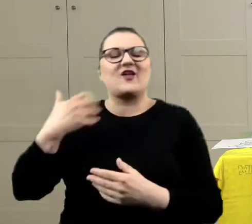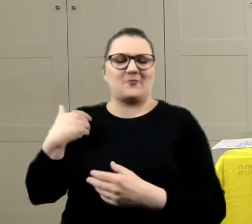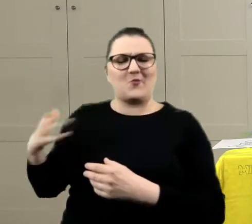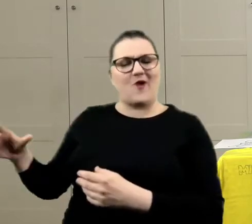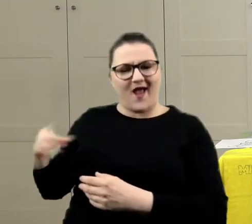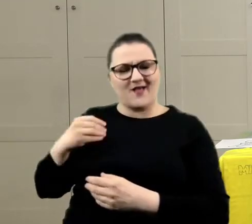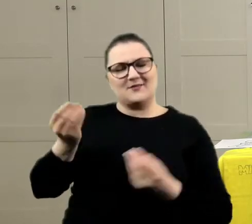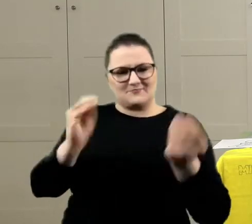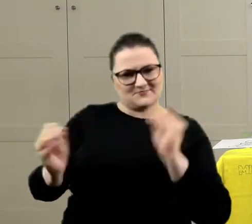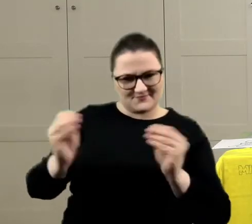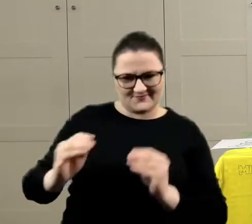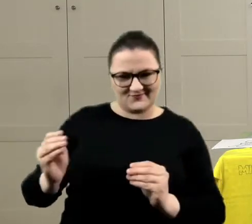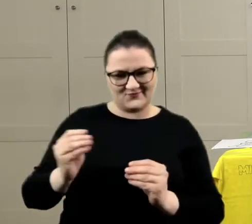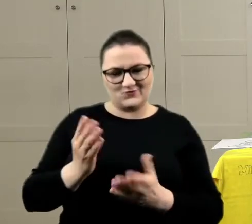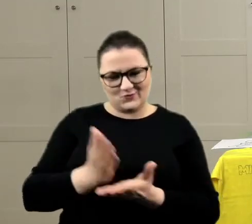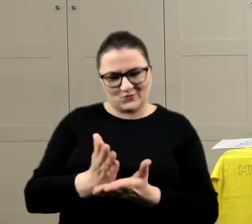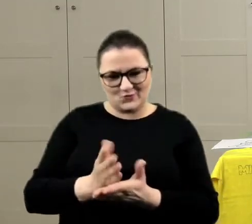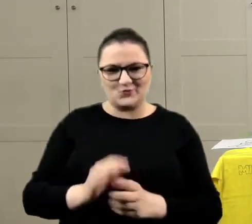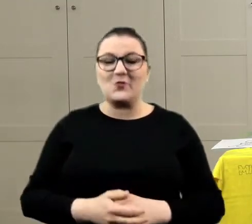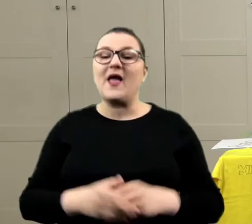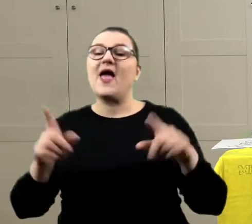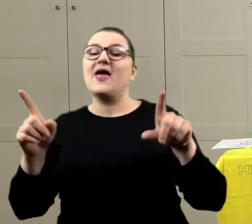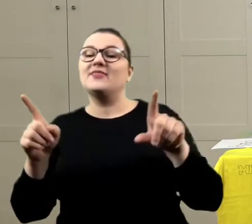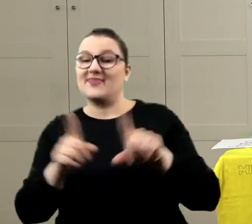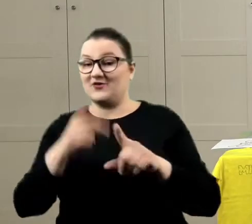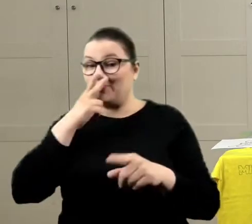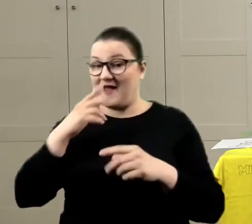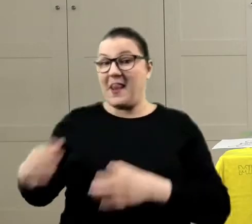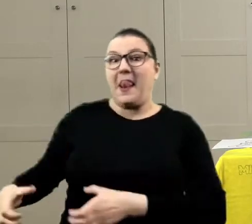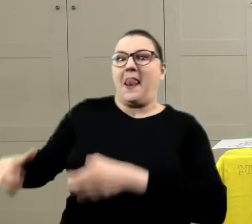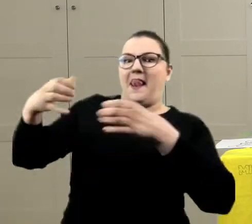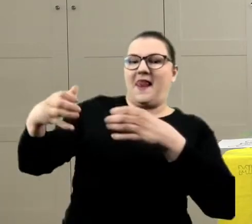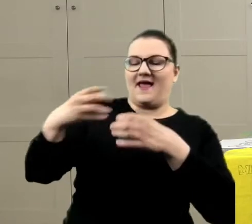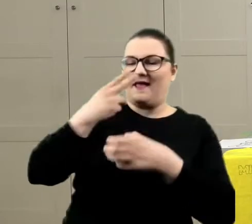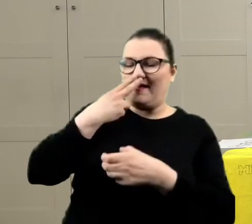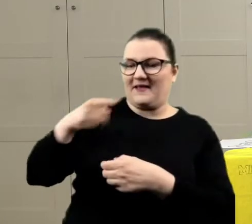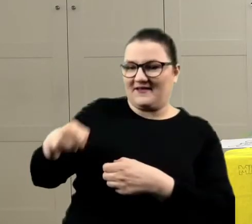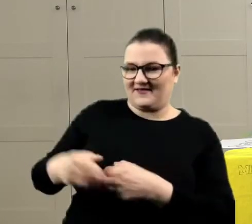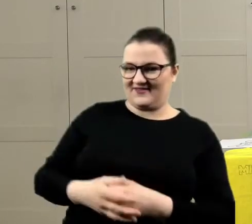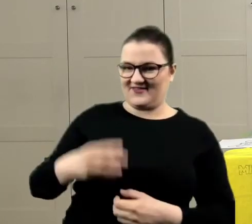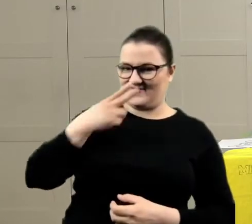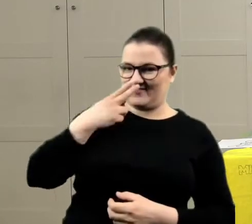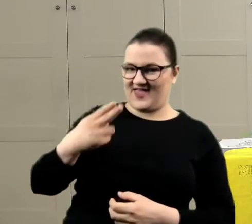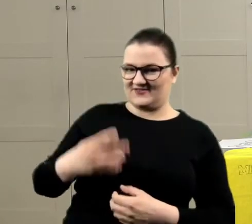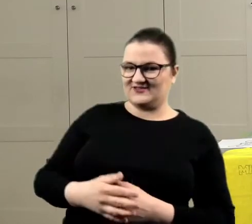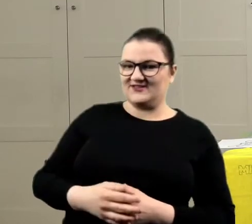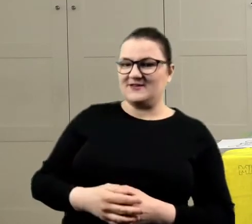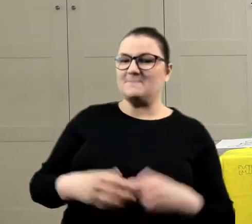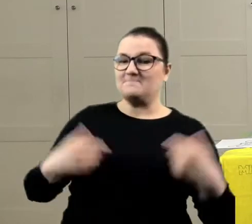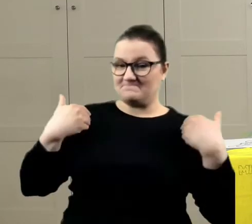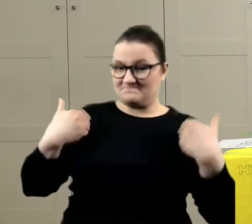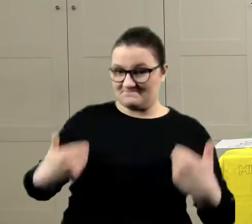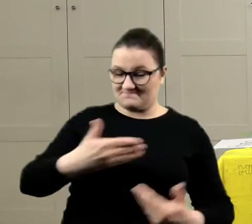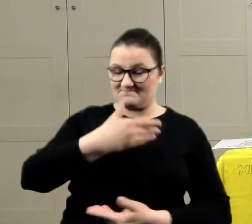zrobiłyśmy. Ponadto troszkę Hele podniosę, żeby było dobrze widać, ponieważ Helenka na